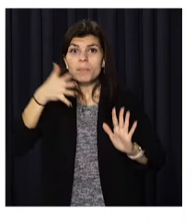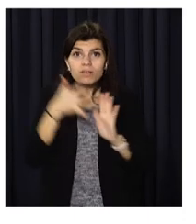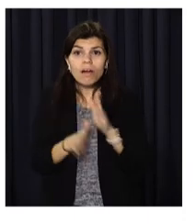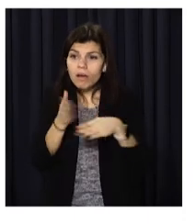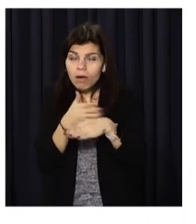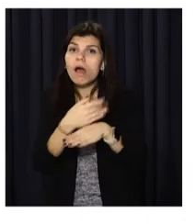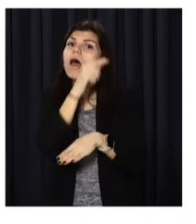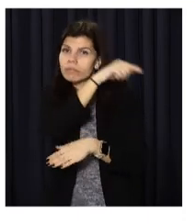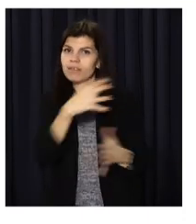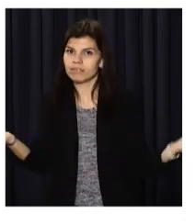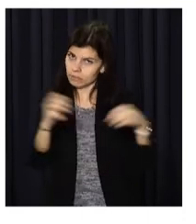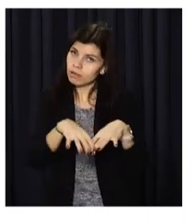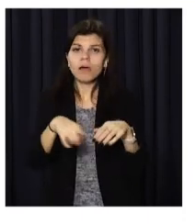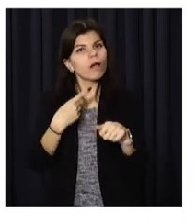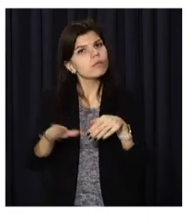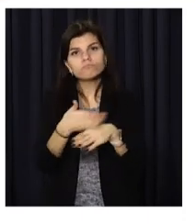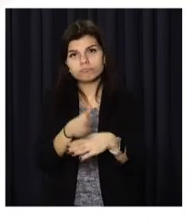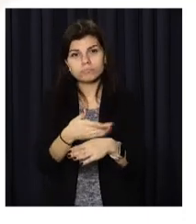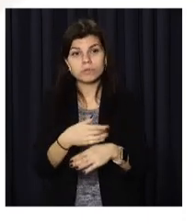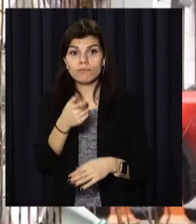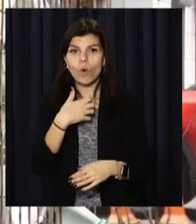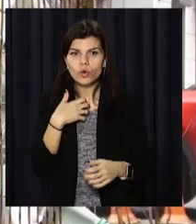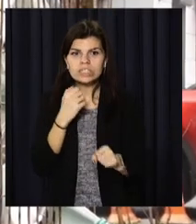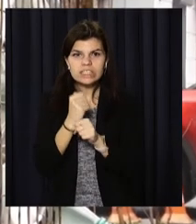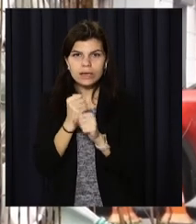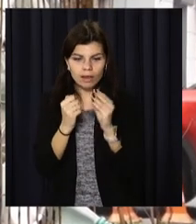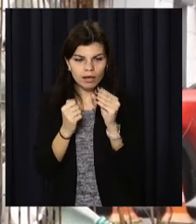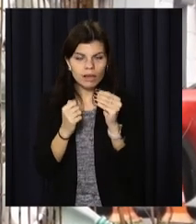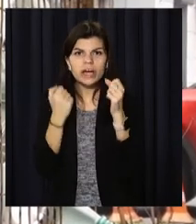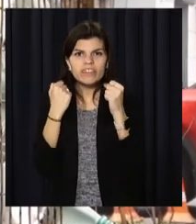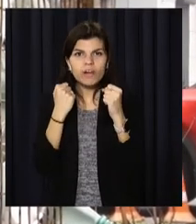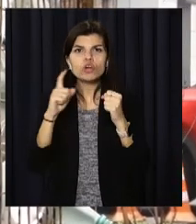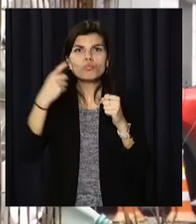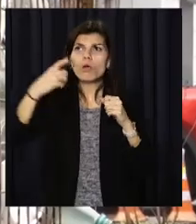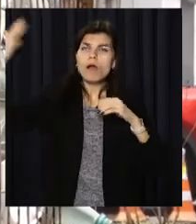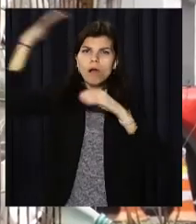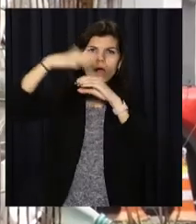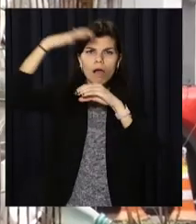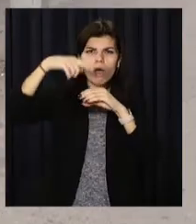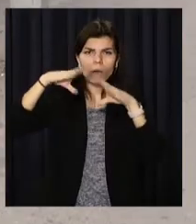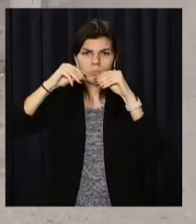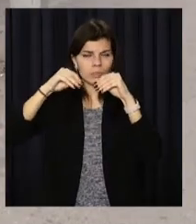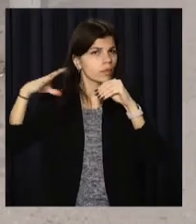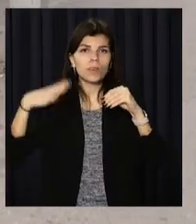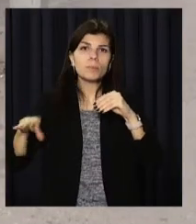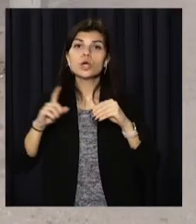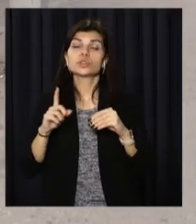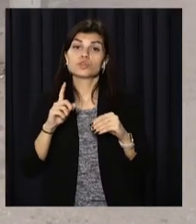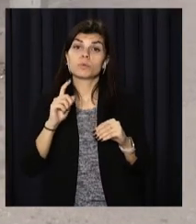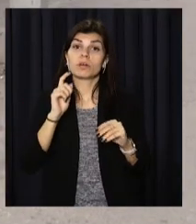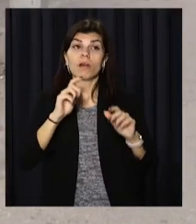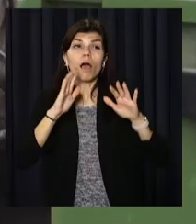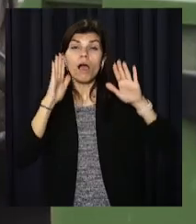Найскладніше ж у проєкті зробити прийстій настільки міцним, що він міг витримати тонне сміття, доїхати до кінцевої локації та